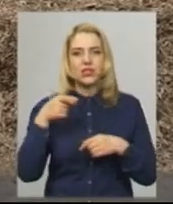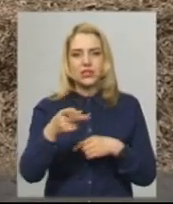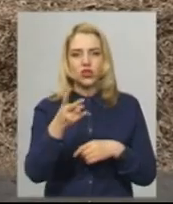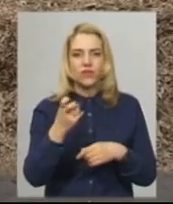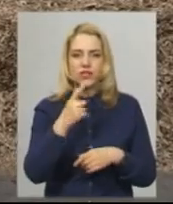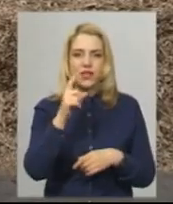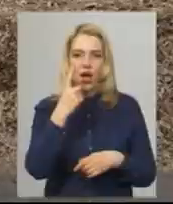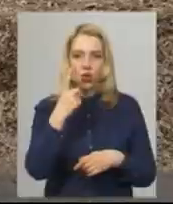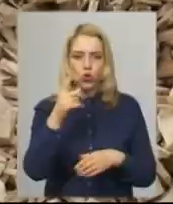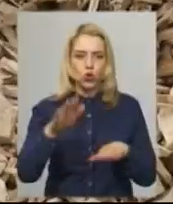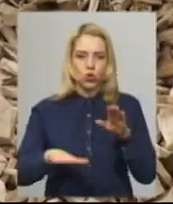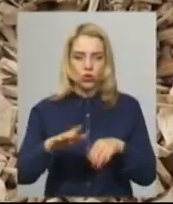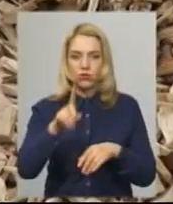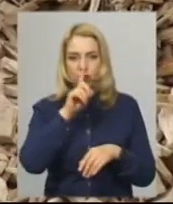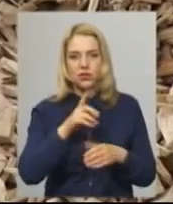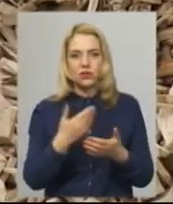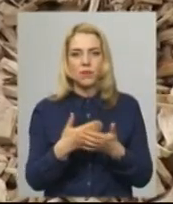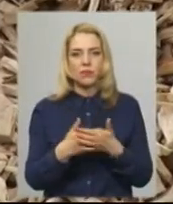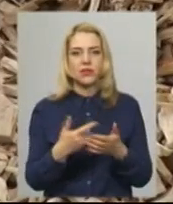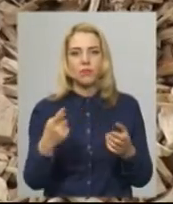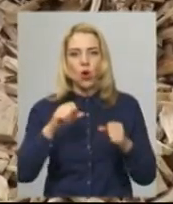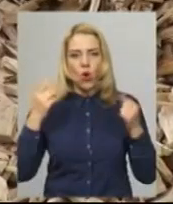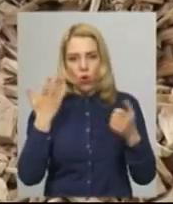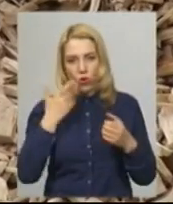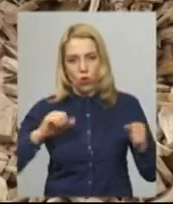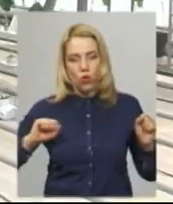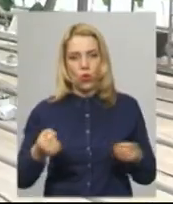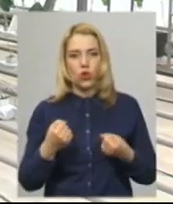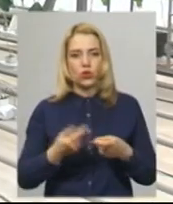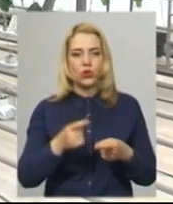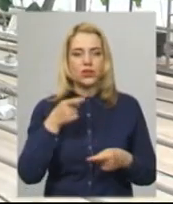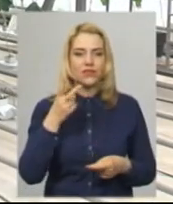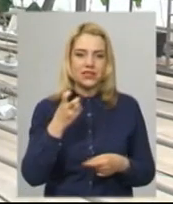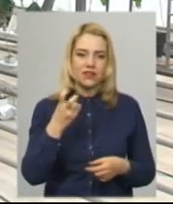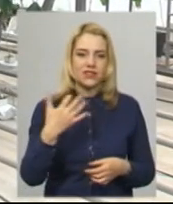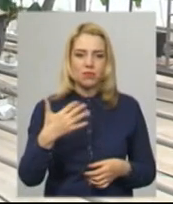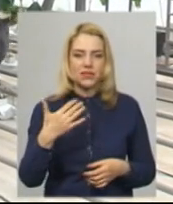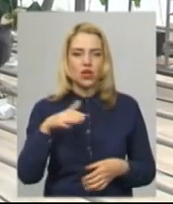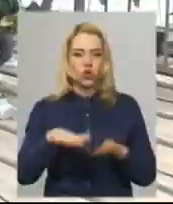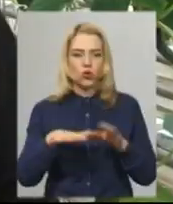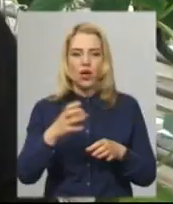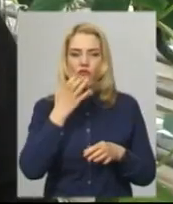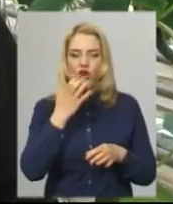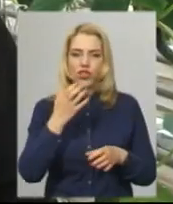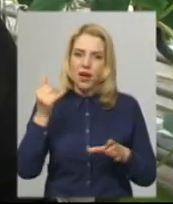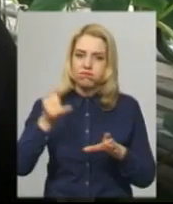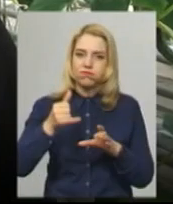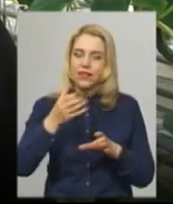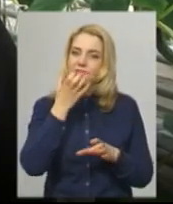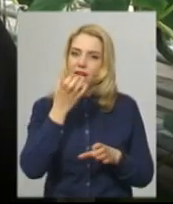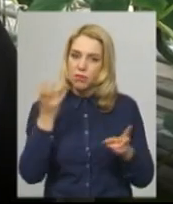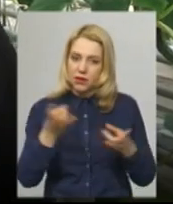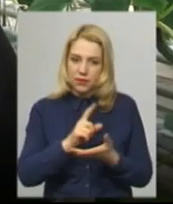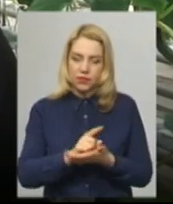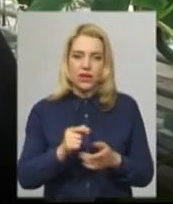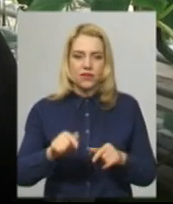за тонну. У місяць таких трісок може знадобитися в холодну пору 200-250 тонн. Підігрівають і воду для живлення рослин. У цих теплицях